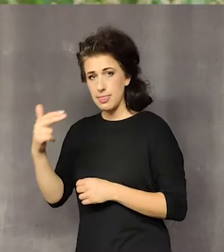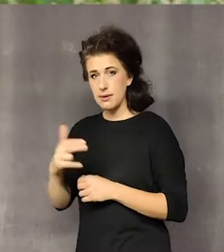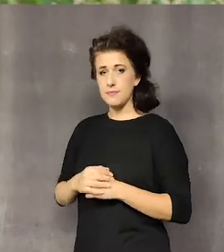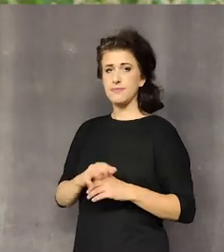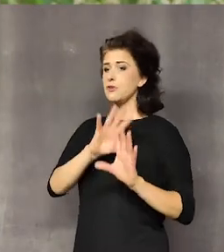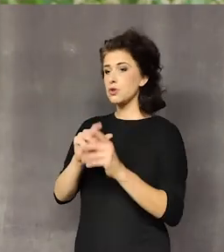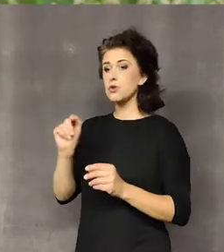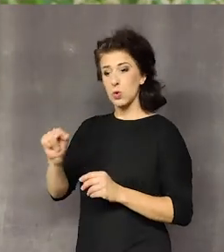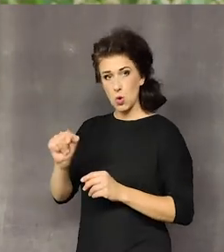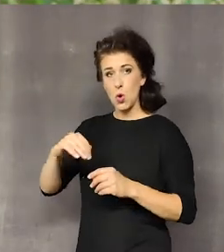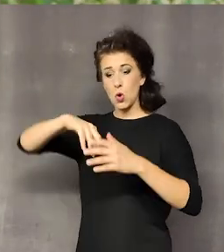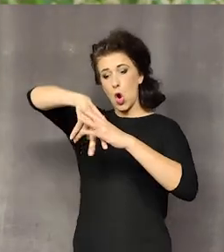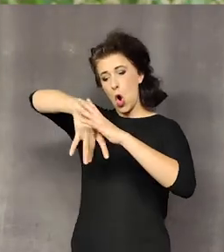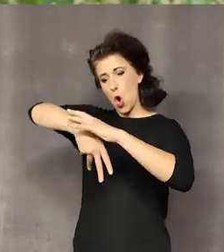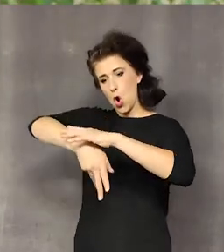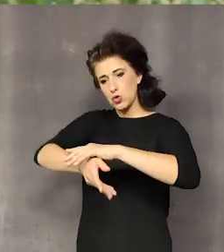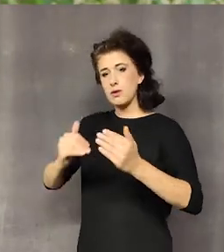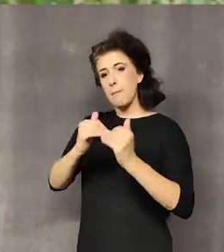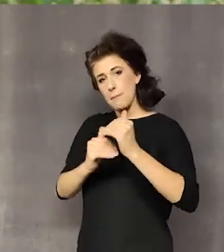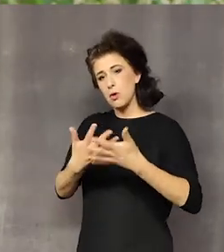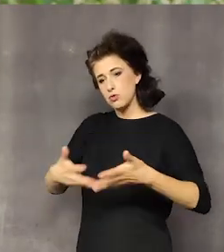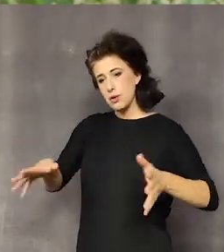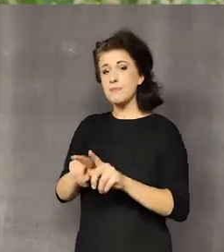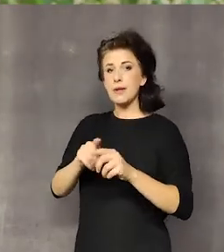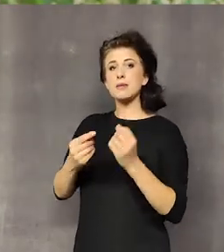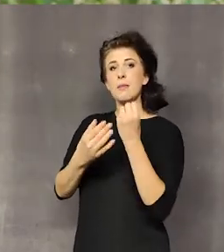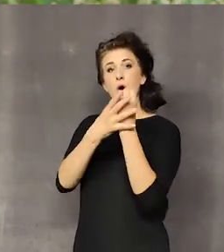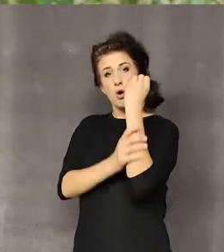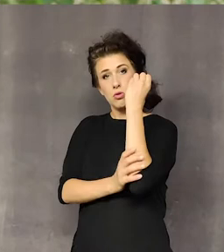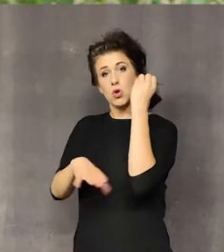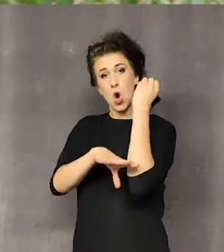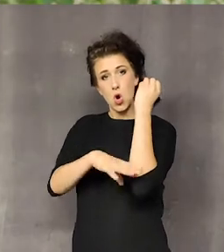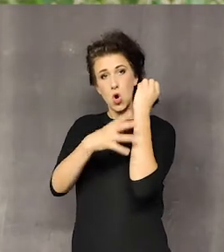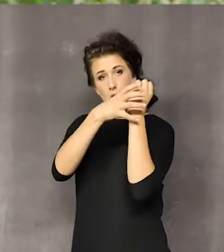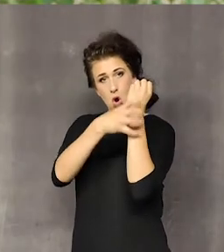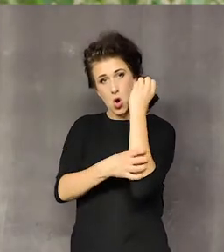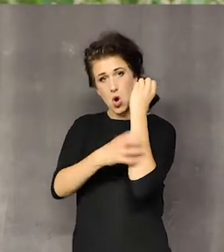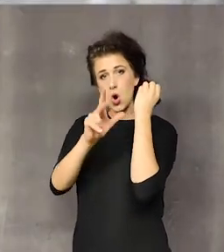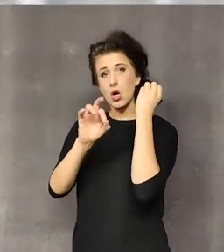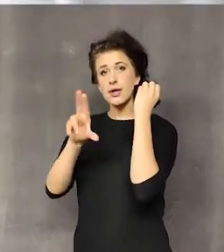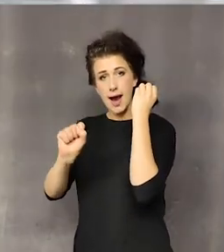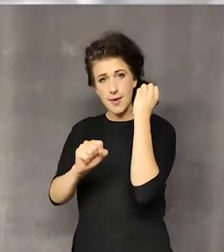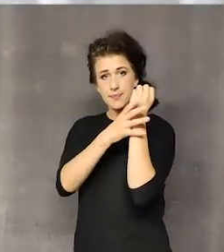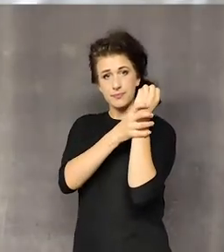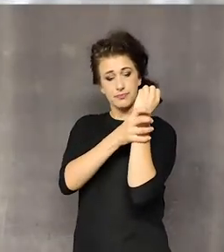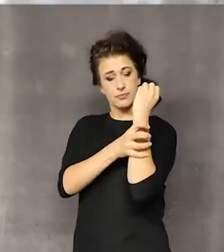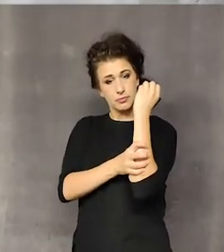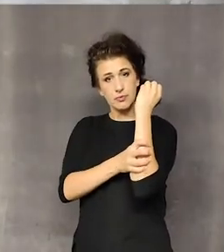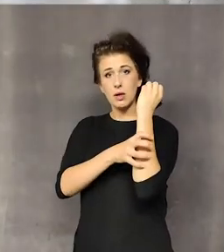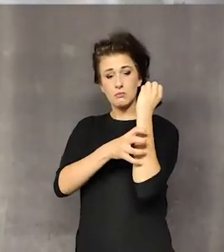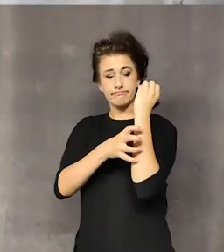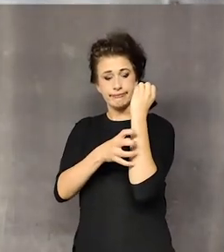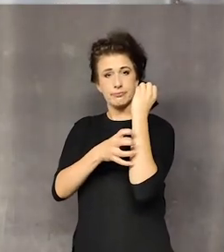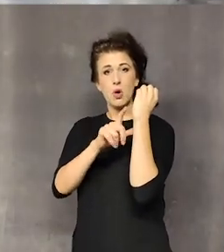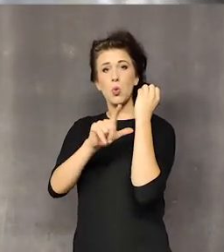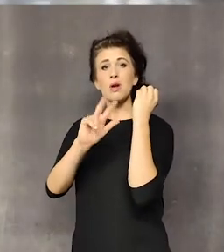Wszystkie prawie takie rośliny korzeniowe. Zbieramy też korę. Korę patrzymy na czas dojrzewania. Jeśli łyko odchodzi dobrze od drzewa,